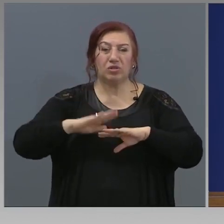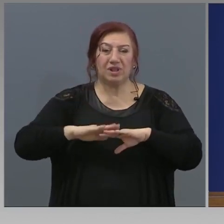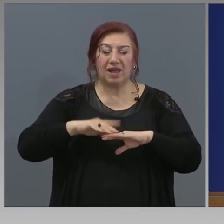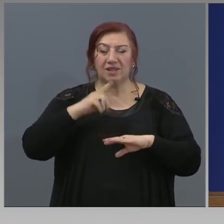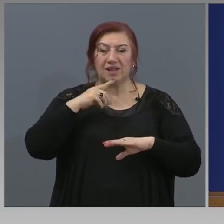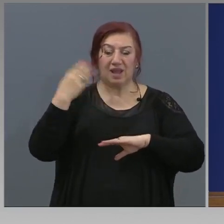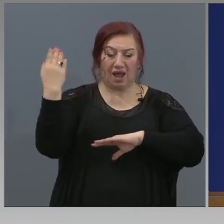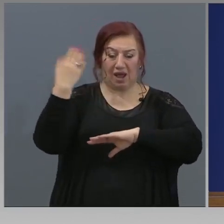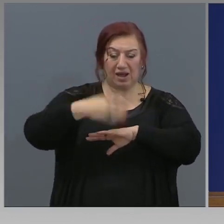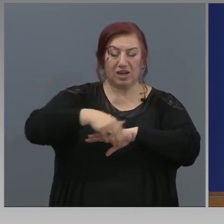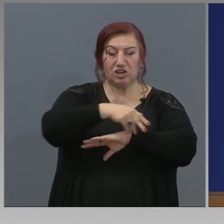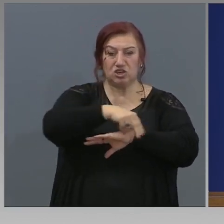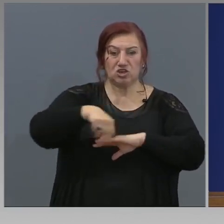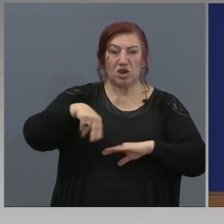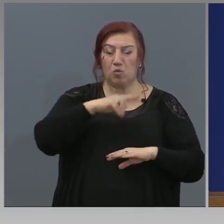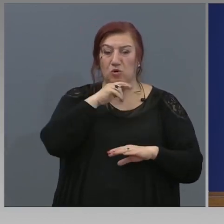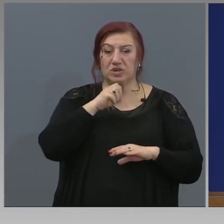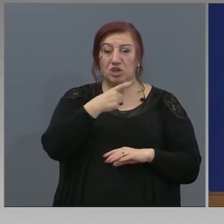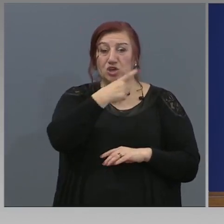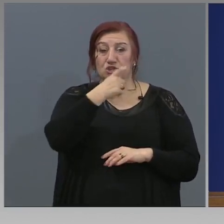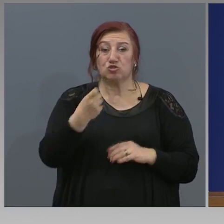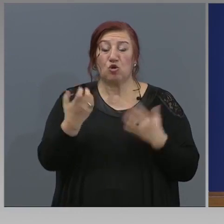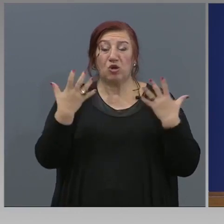хиляди души са се върнали в България